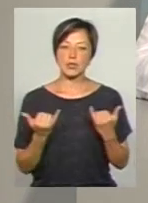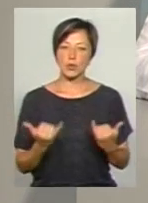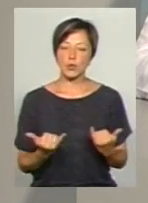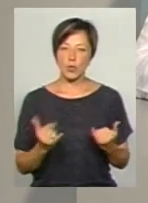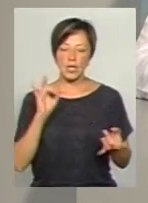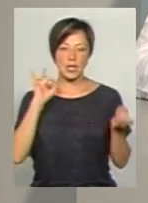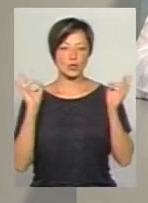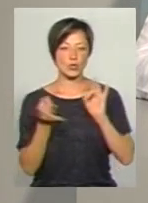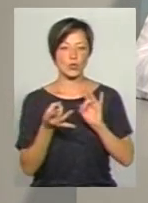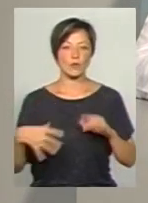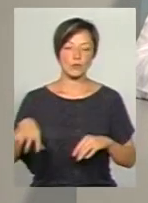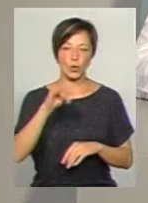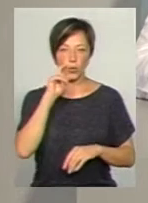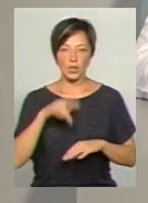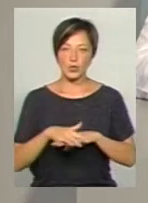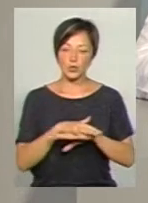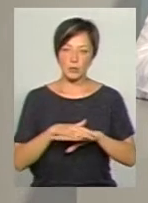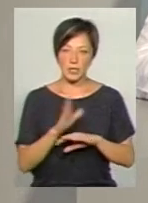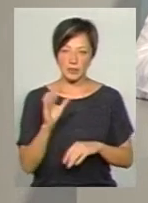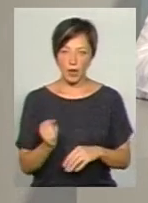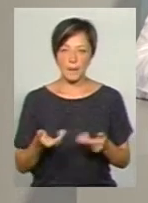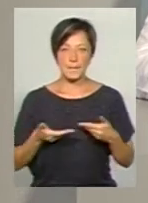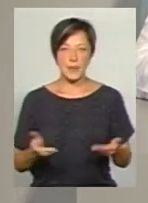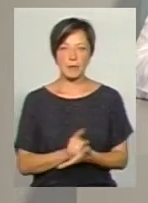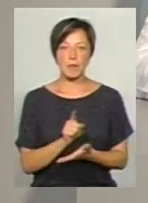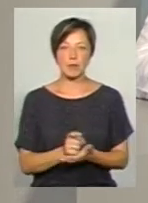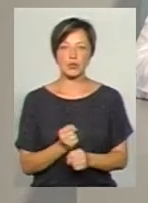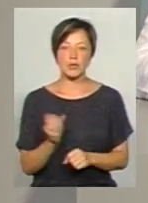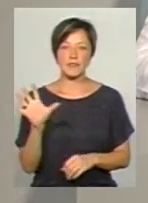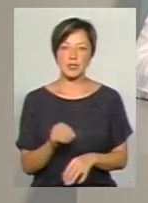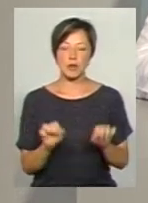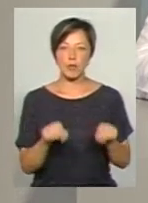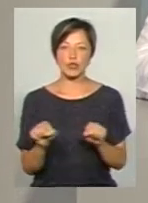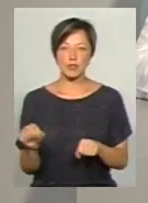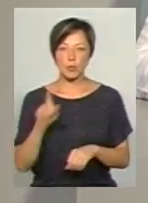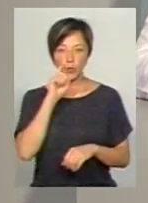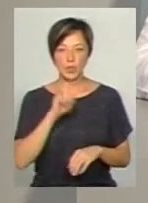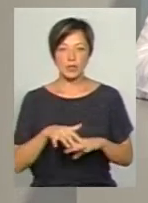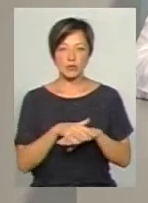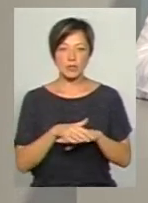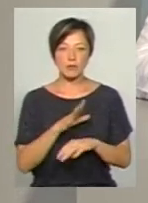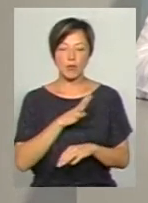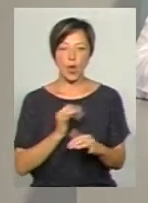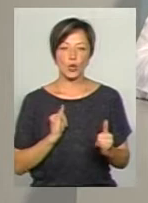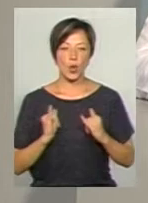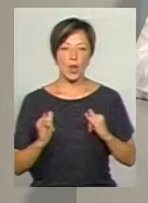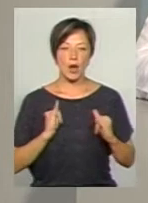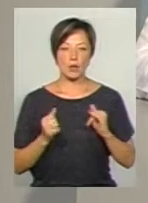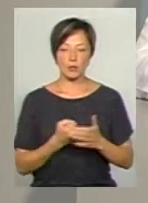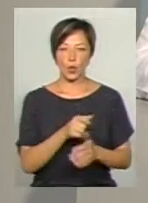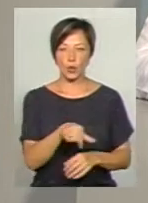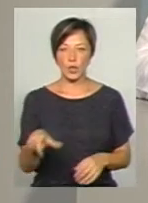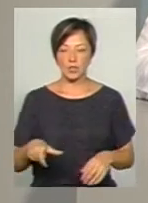є на слуху всього українського суспільства. Ми маємо зробити все можливе, щоб українське суспільство було толерантним до людей з